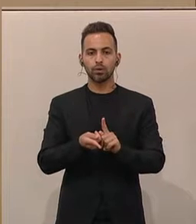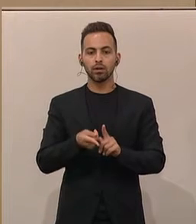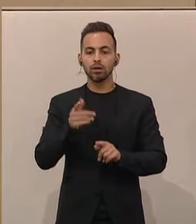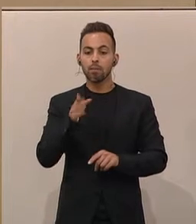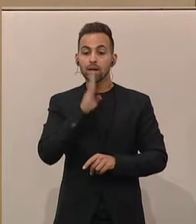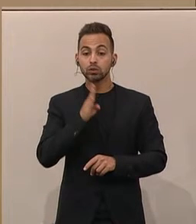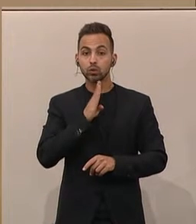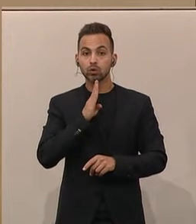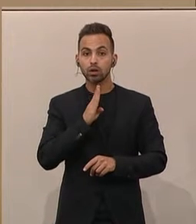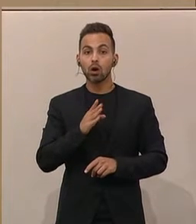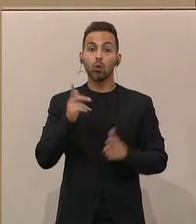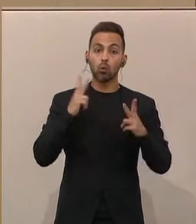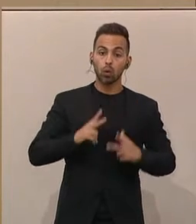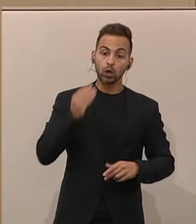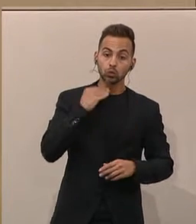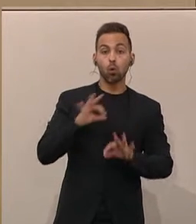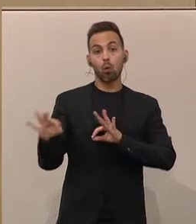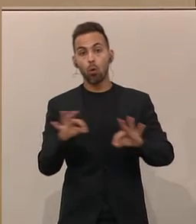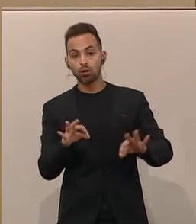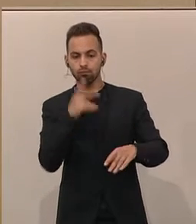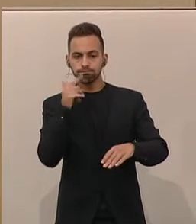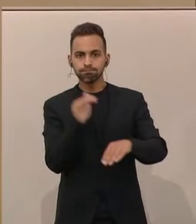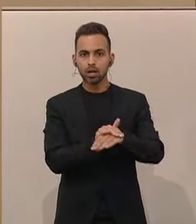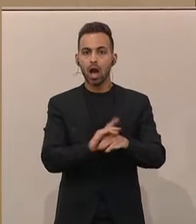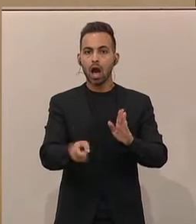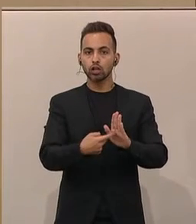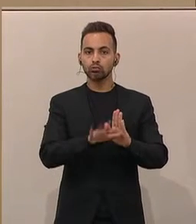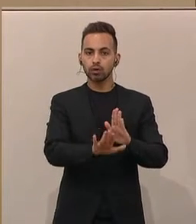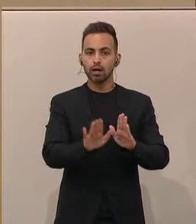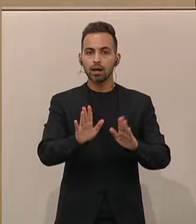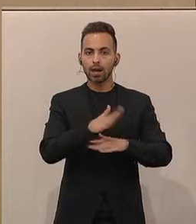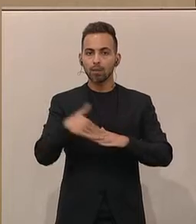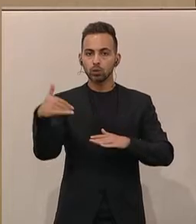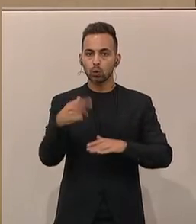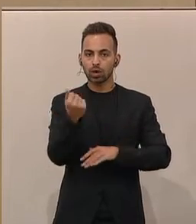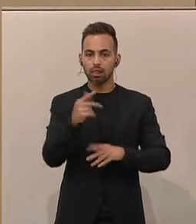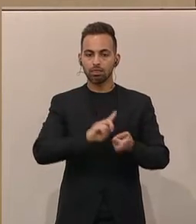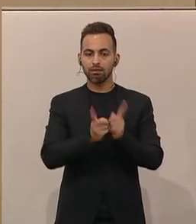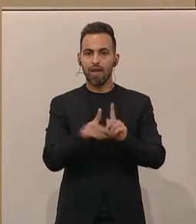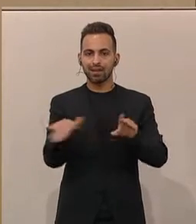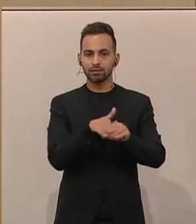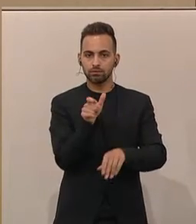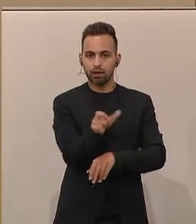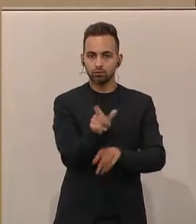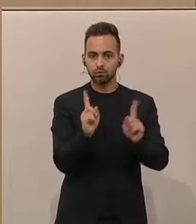der Pension, des Ruhegenusses oder die Feststellung des Anspruchs auf Rehabilitationsgeld ersetzt.